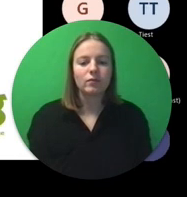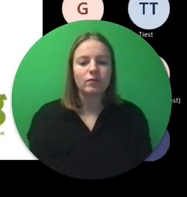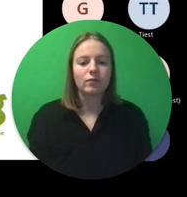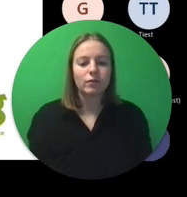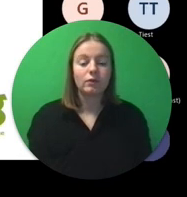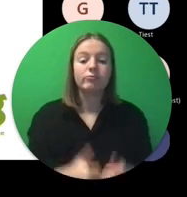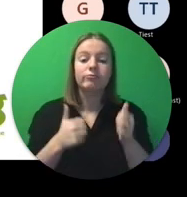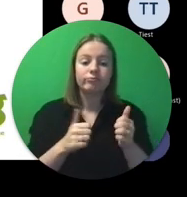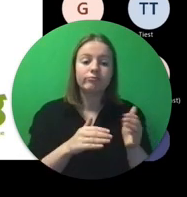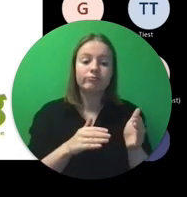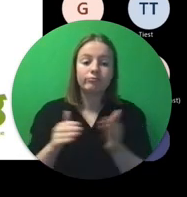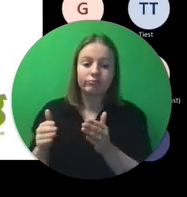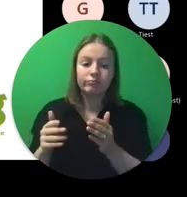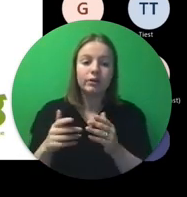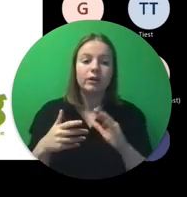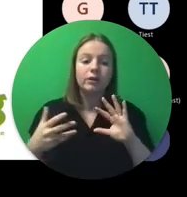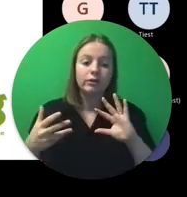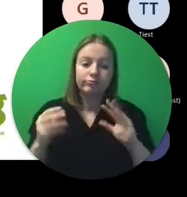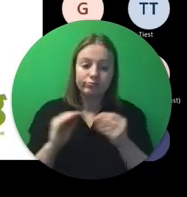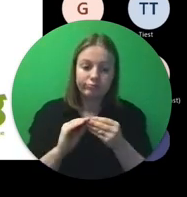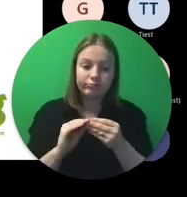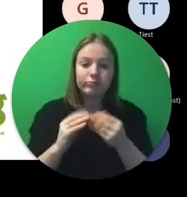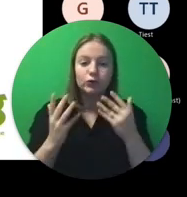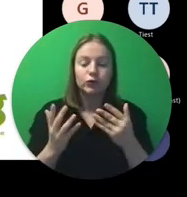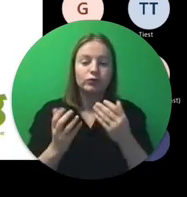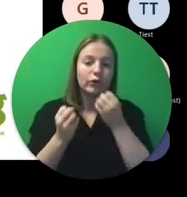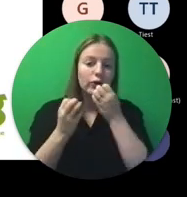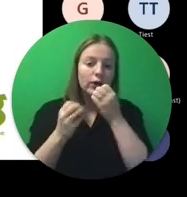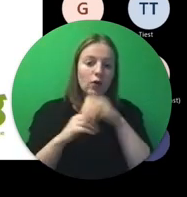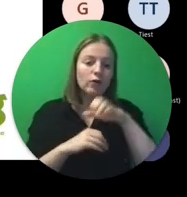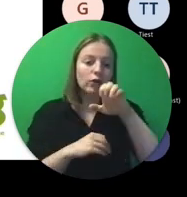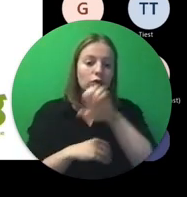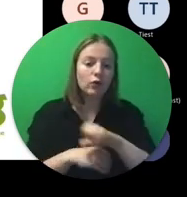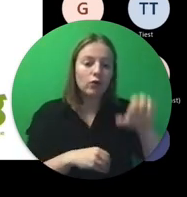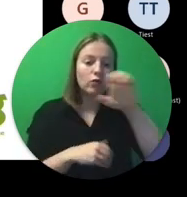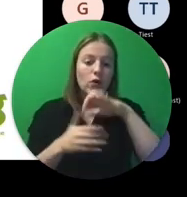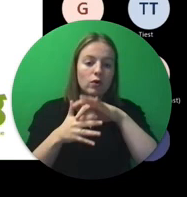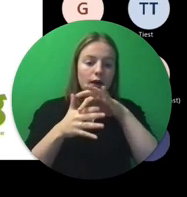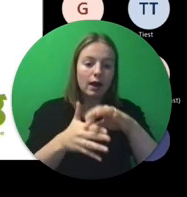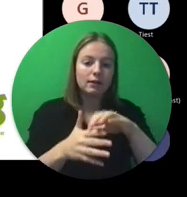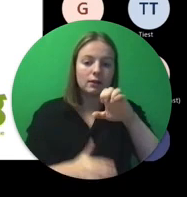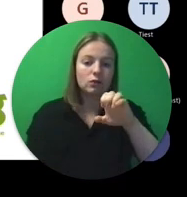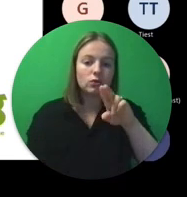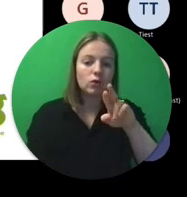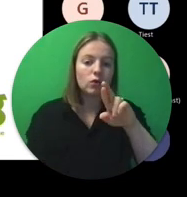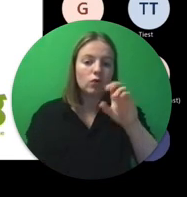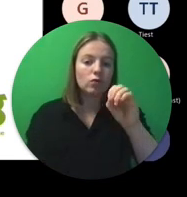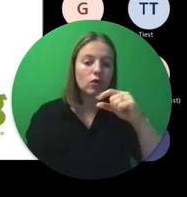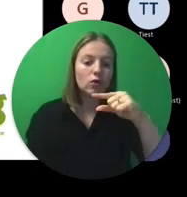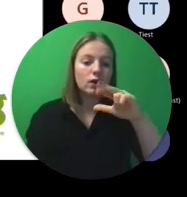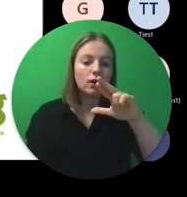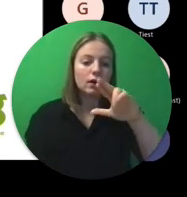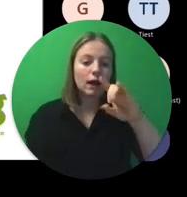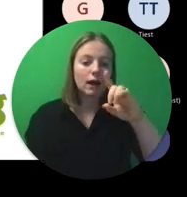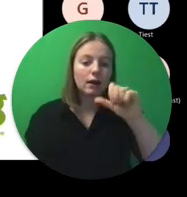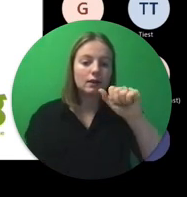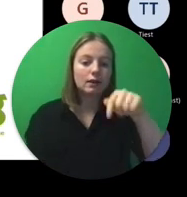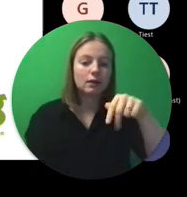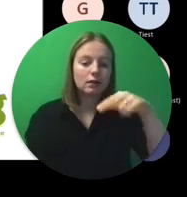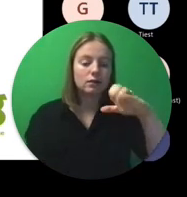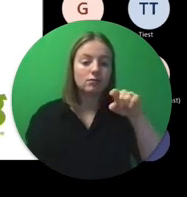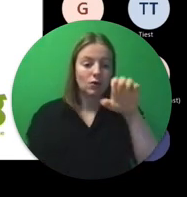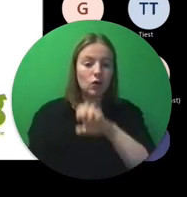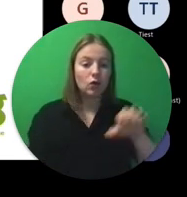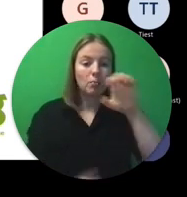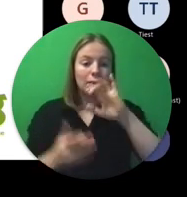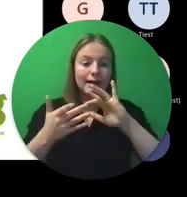Dan in een notendop een woordje over Euroguidance. Dus Euroguidance is een Europees